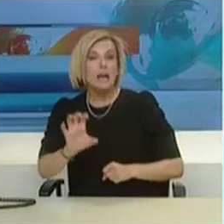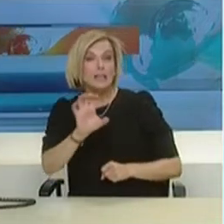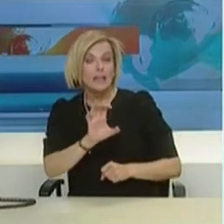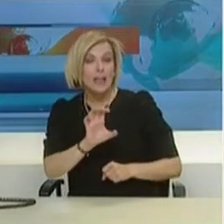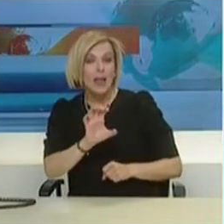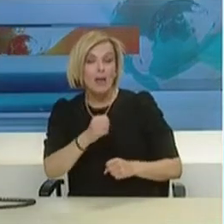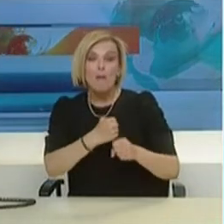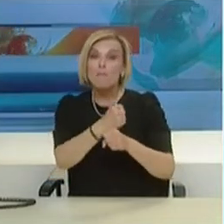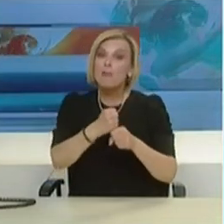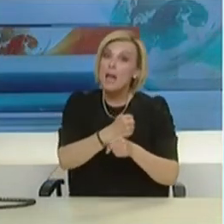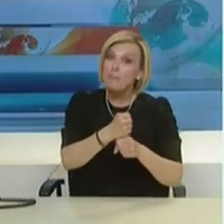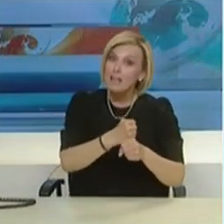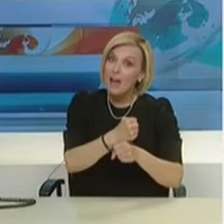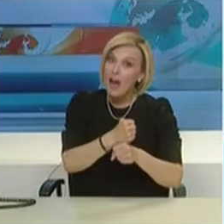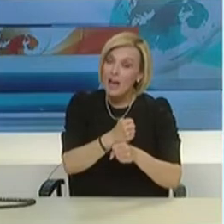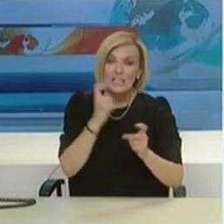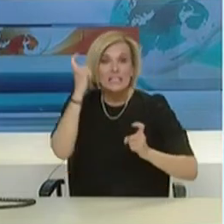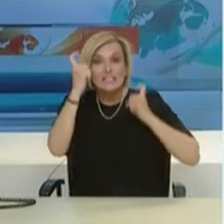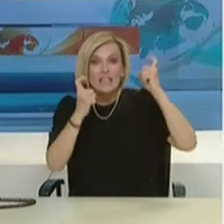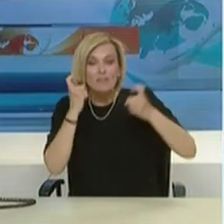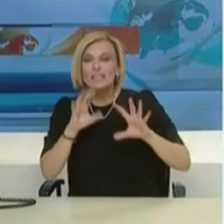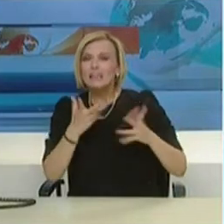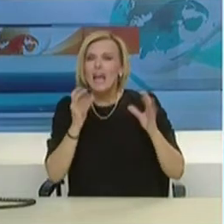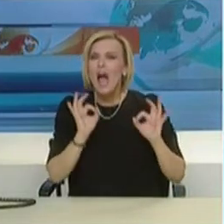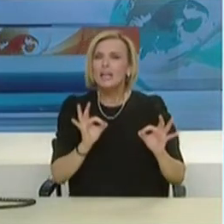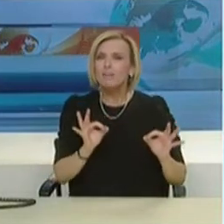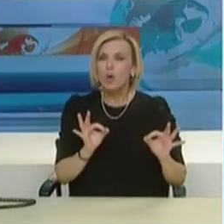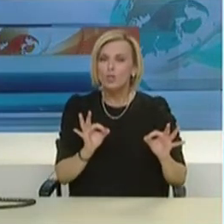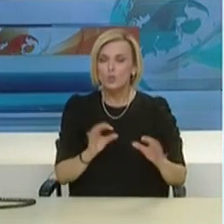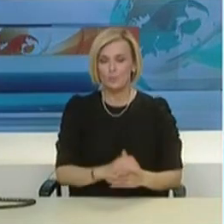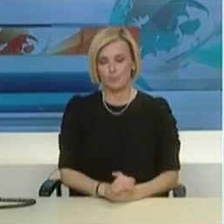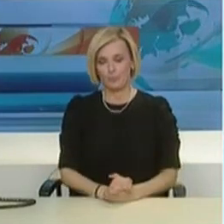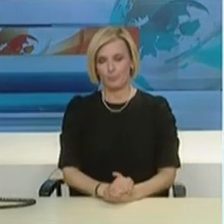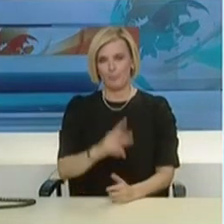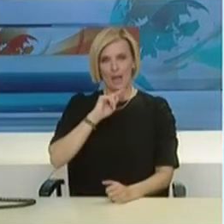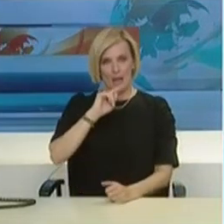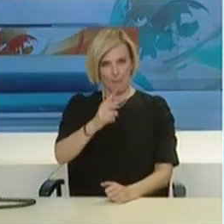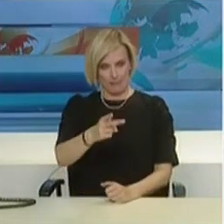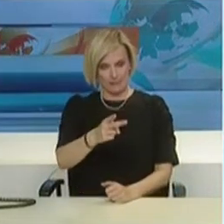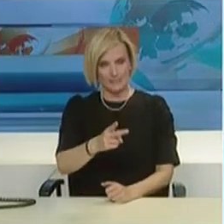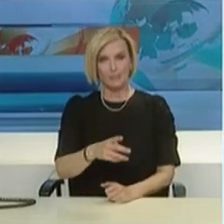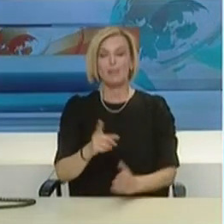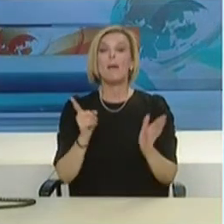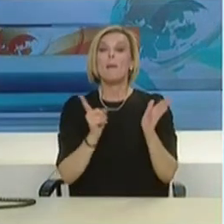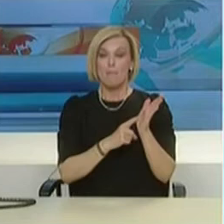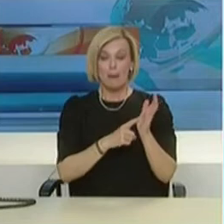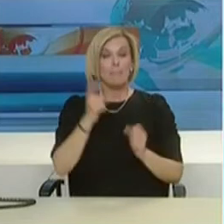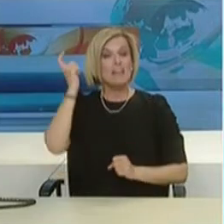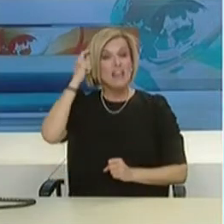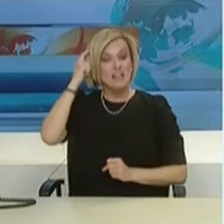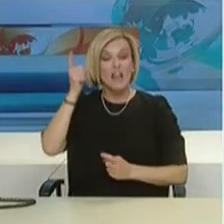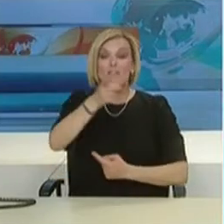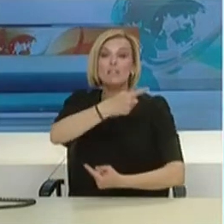που έχουν δοκιμάσει τα φάρμακα άλλες χώρες. Ευχαριστώ. Πρέπει να καταλαβαίνετε εδώ πέρα ότι όλα γίνονται με κάποιους κανόνες.